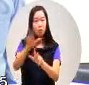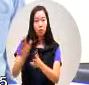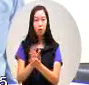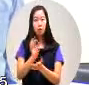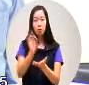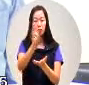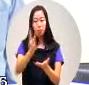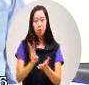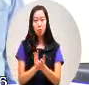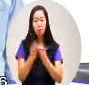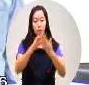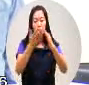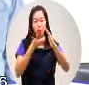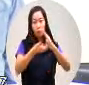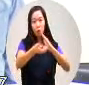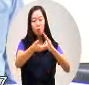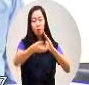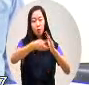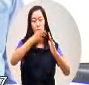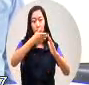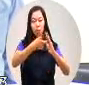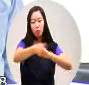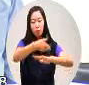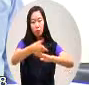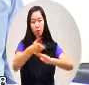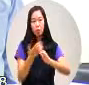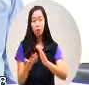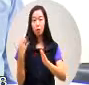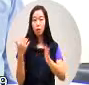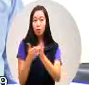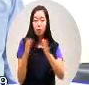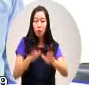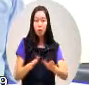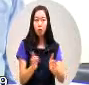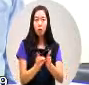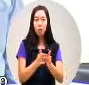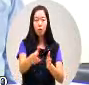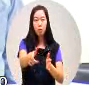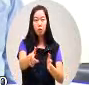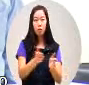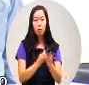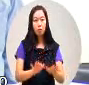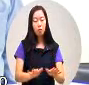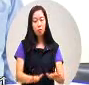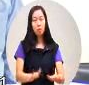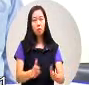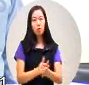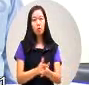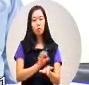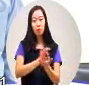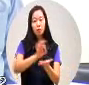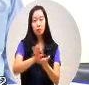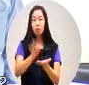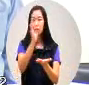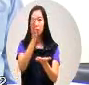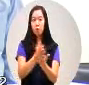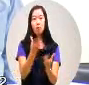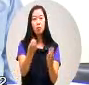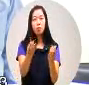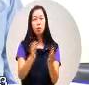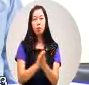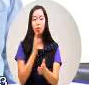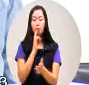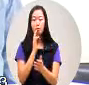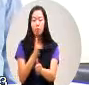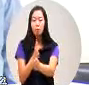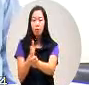进入到购户但是呢到昨天为止也没有水我不苛责我们言明会的